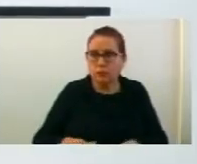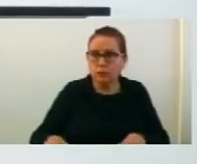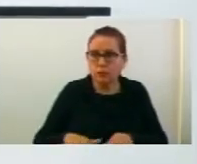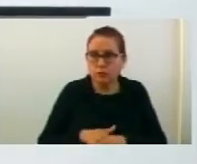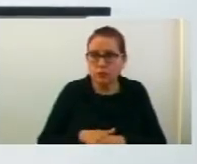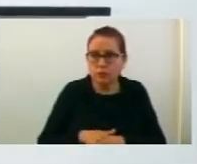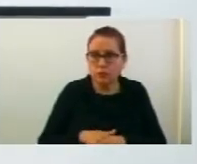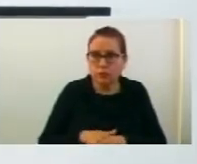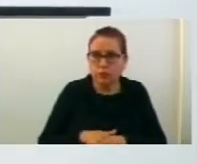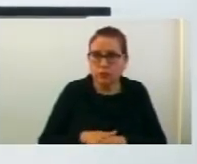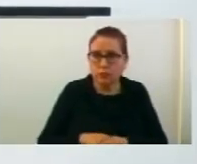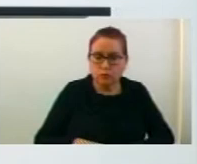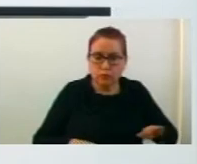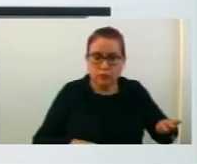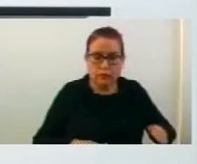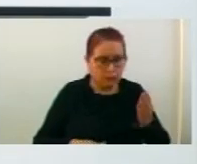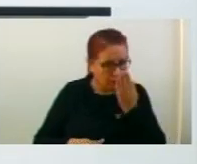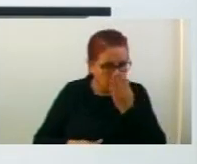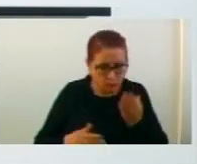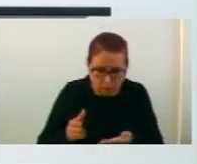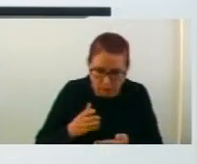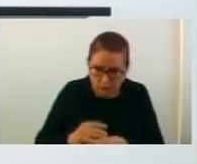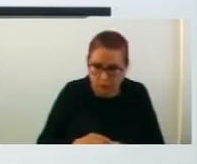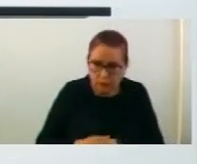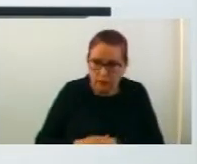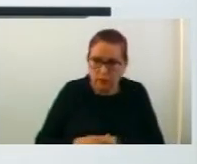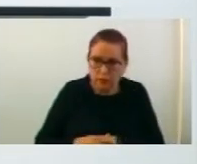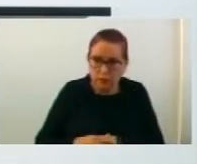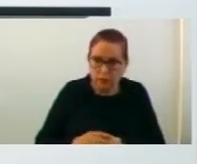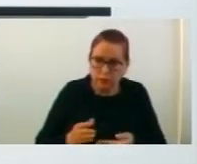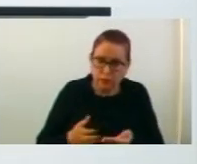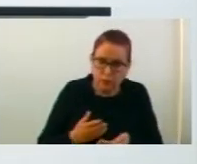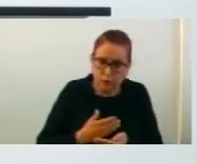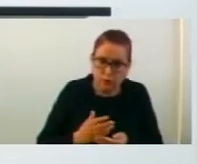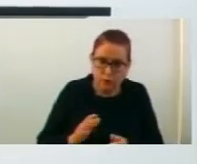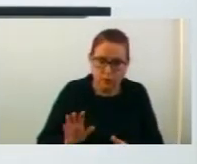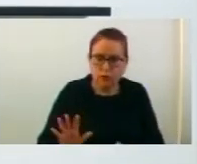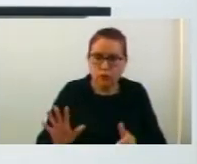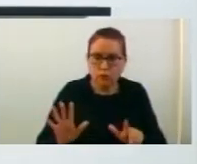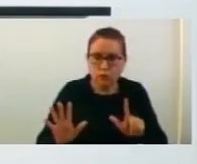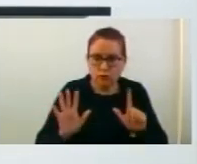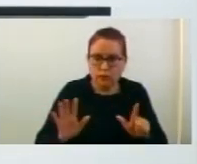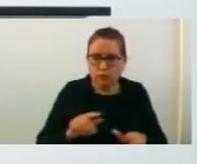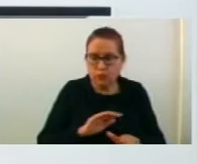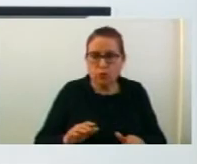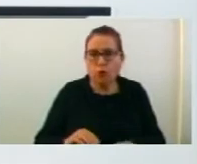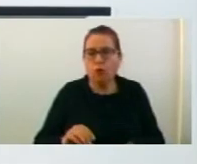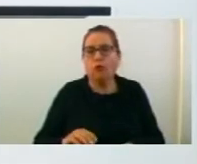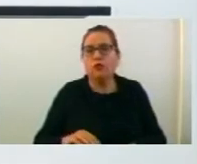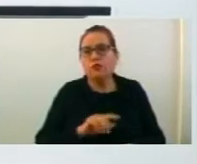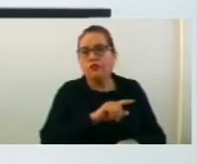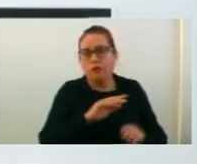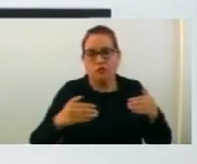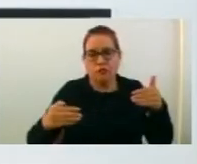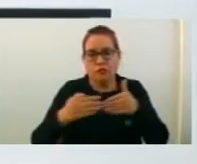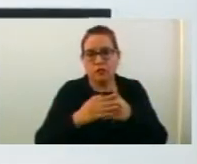лице поделот за деца. Библиотеката работи со работно време от 7 до 19 часот. Доколку